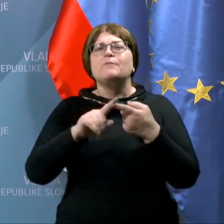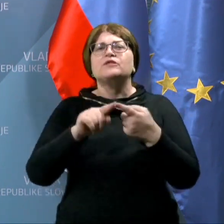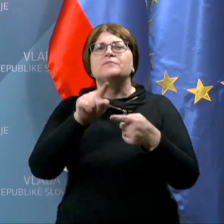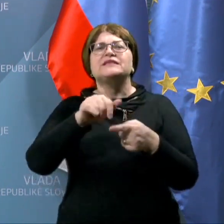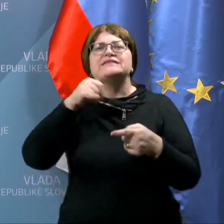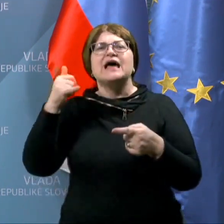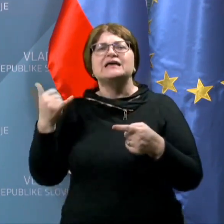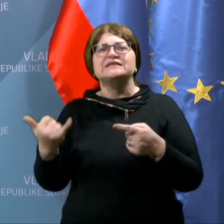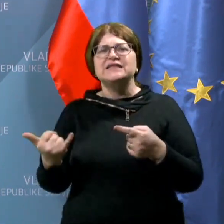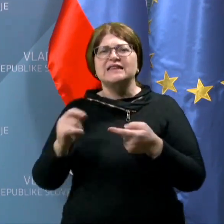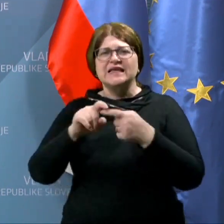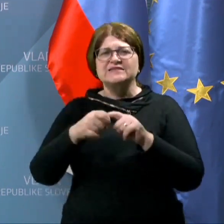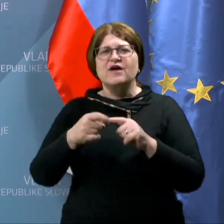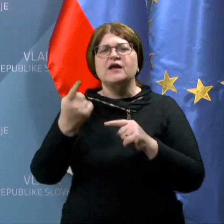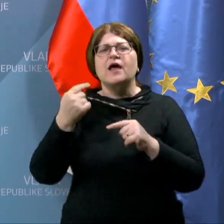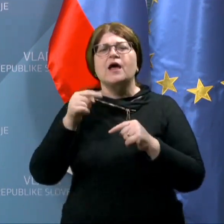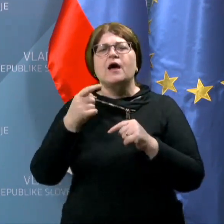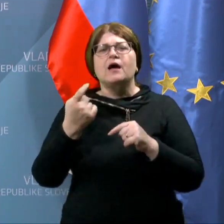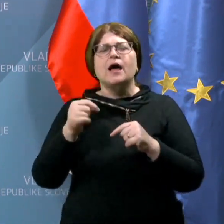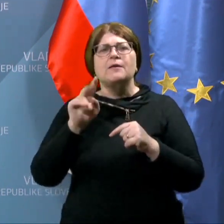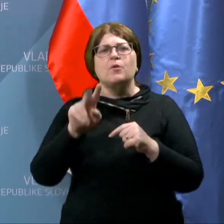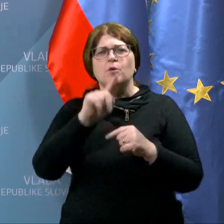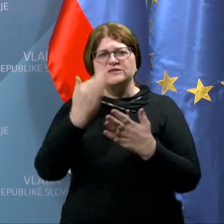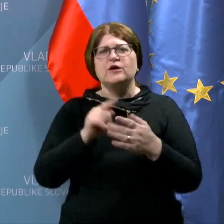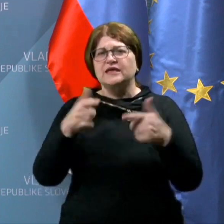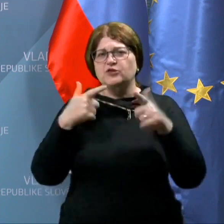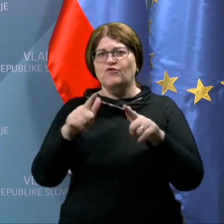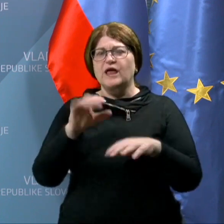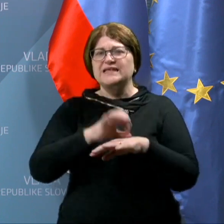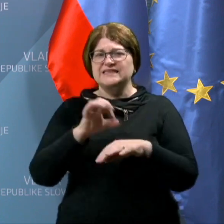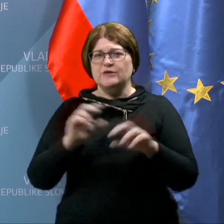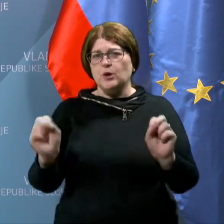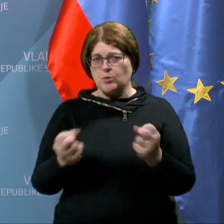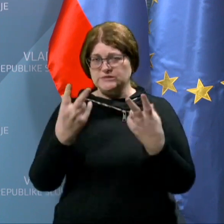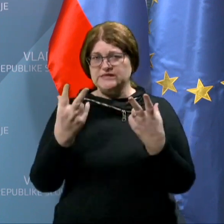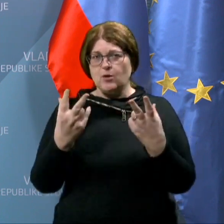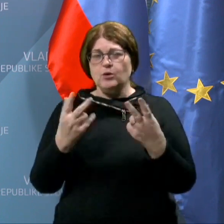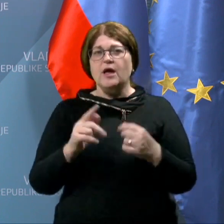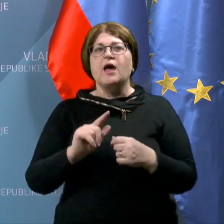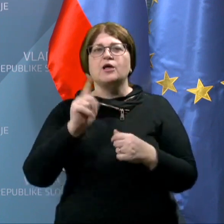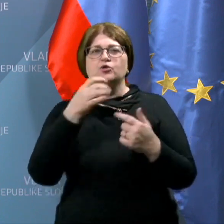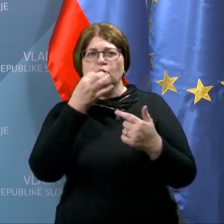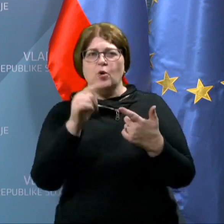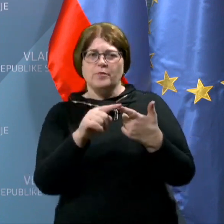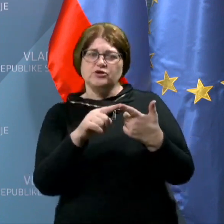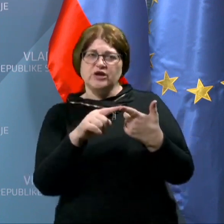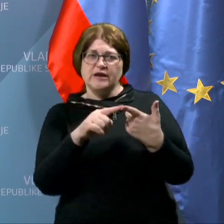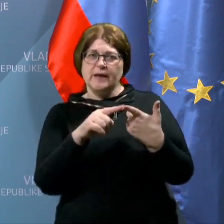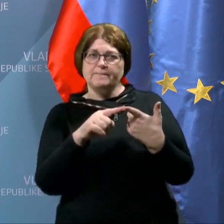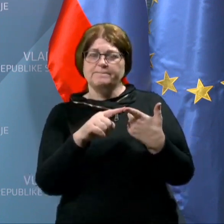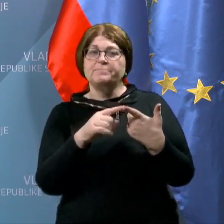zakonska meja in ali ne posega v zakon, ki dovoljuje zdravnikom stavko. Drugo vprašanje pa je,